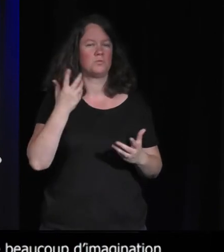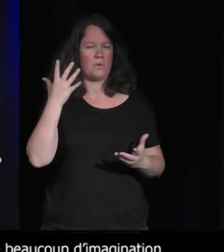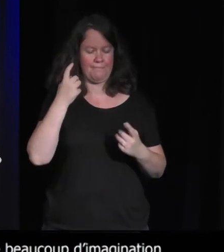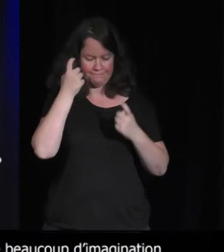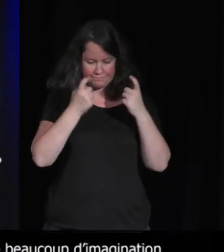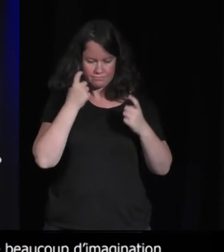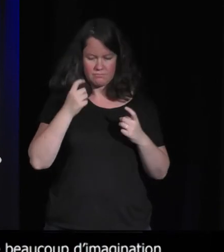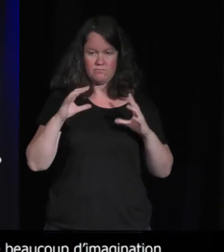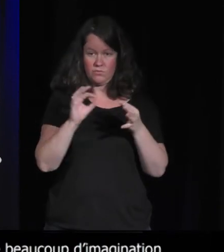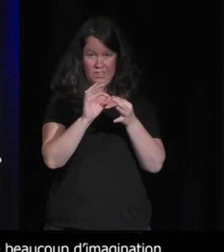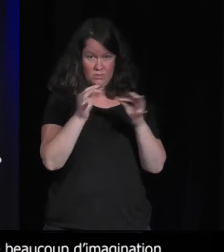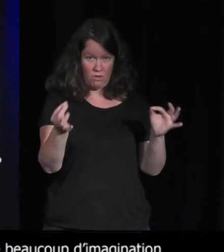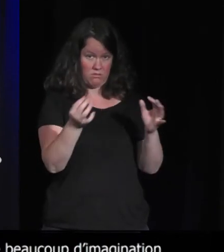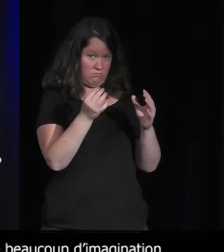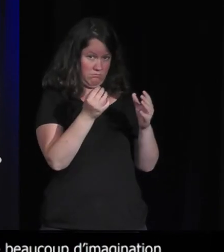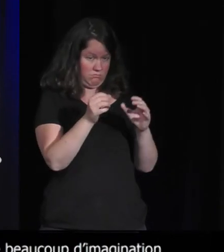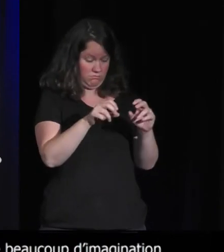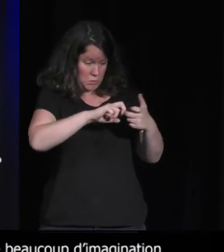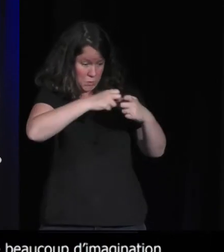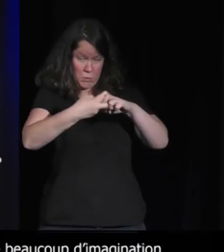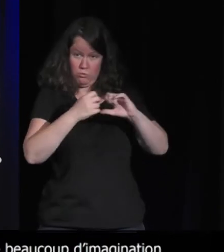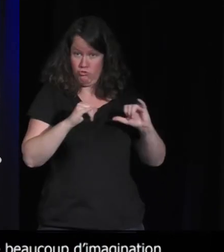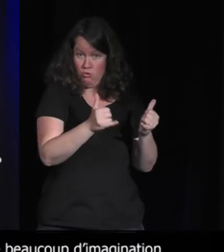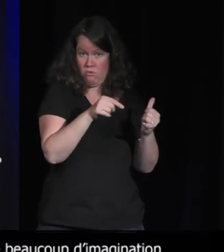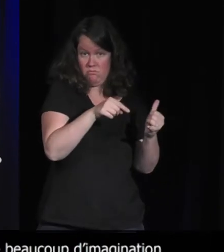gameplay qui marche. En fait,